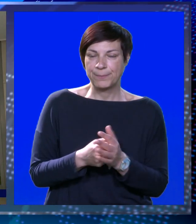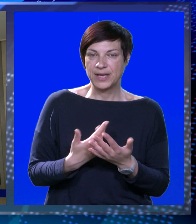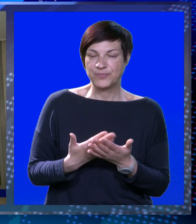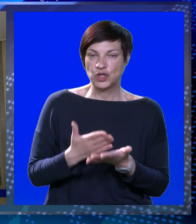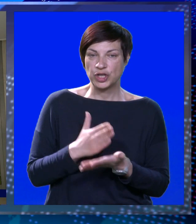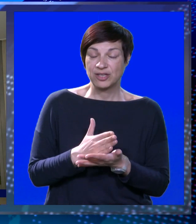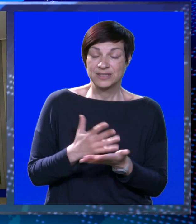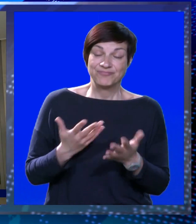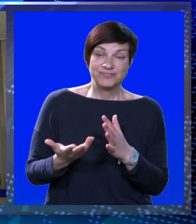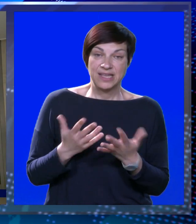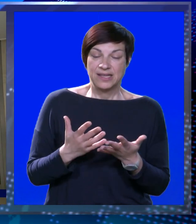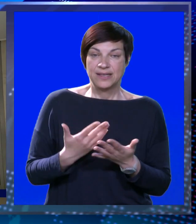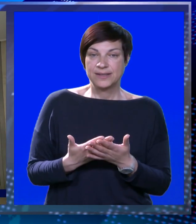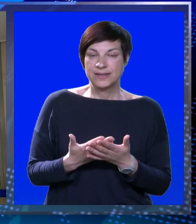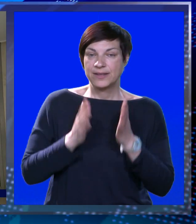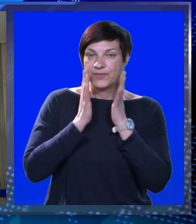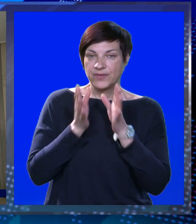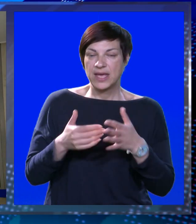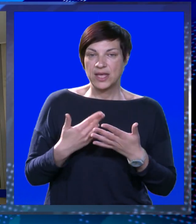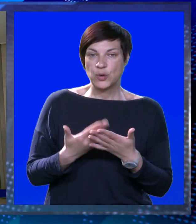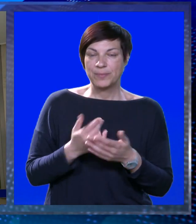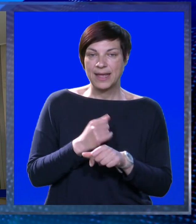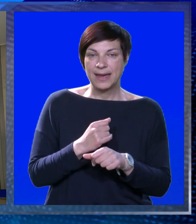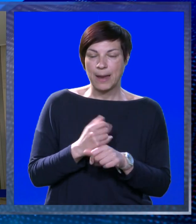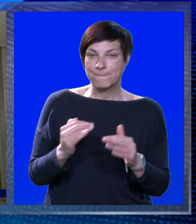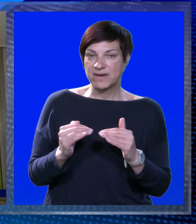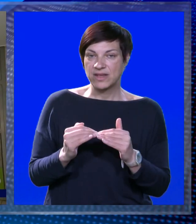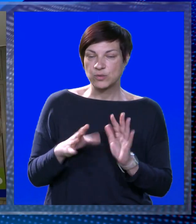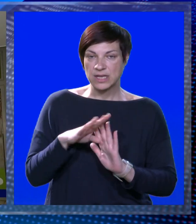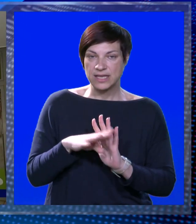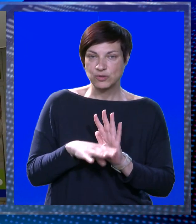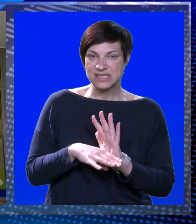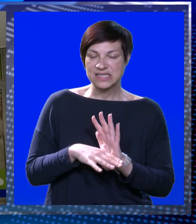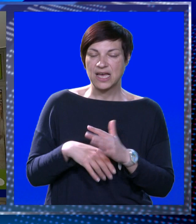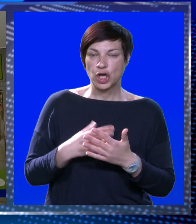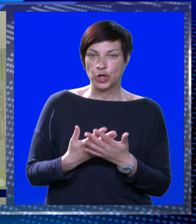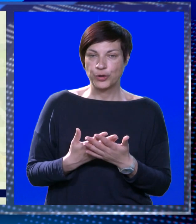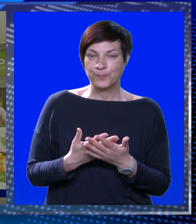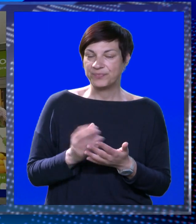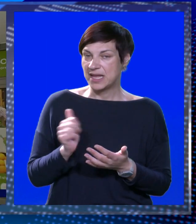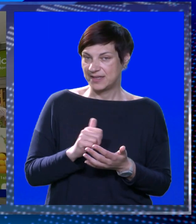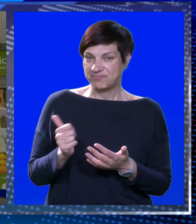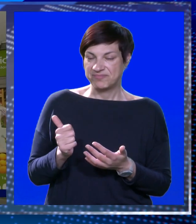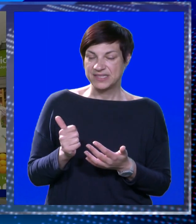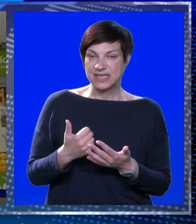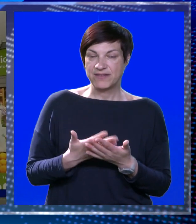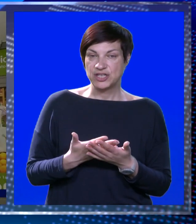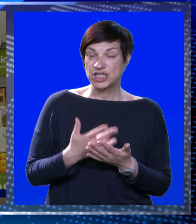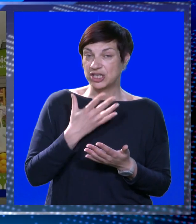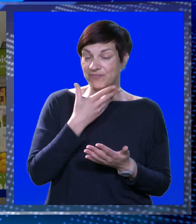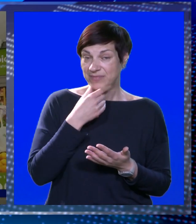to je uvijek dvojbeno. Vjerujem da je napravljeno u skladu sa zakonom. Savršeno,